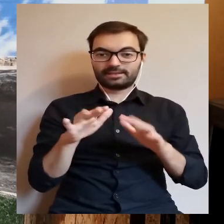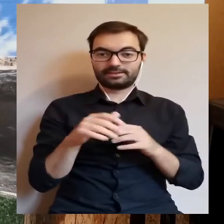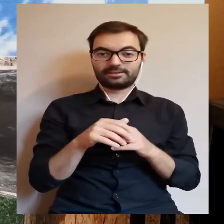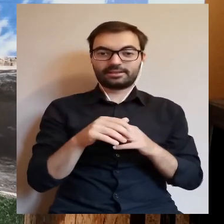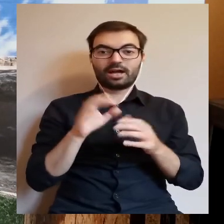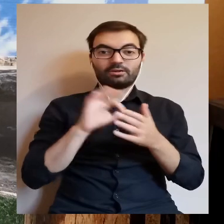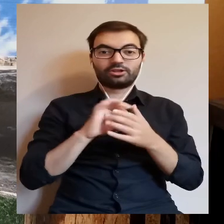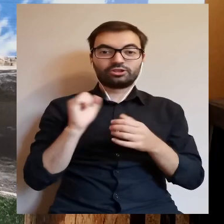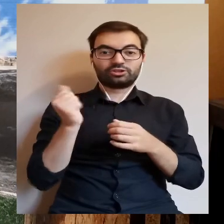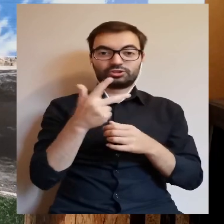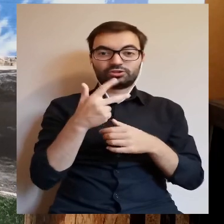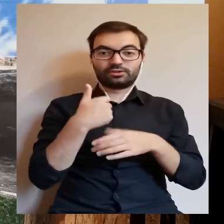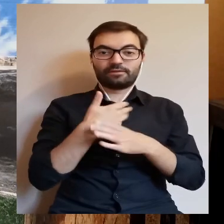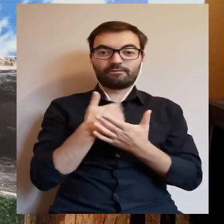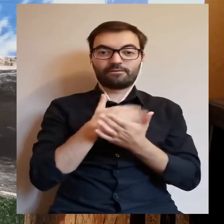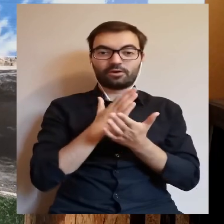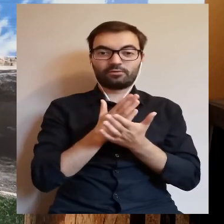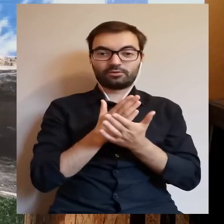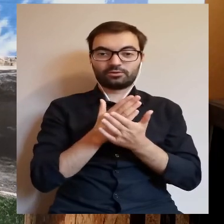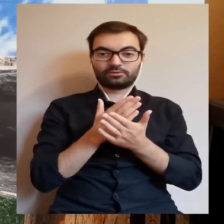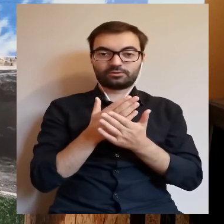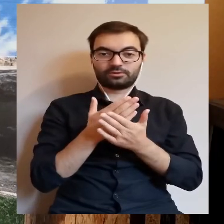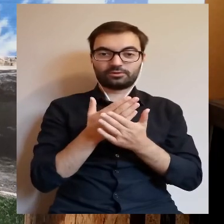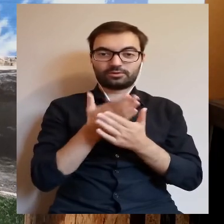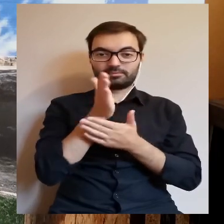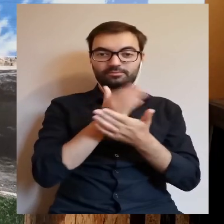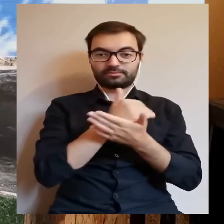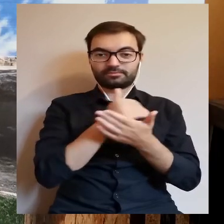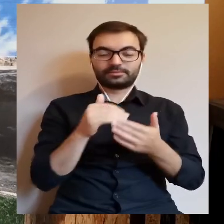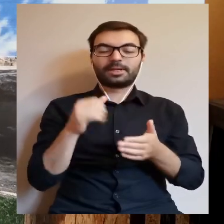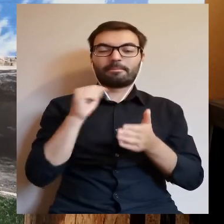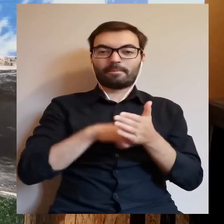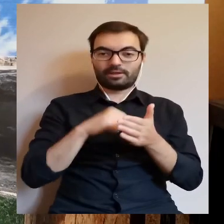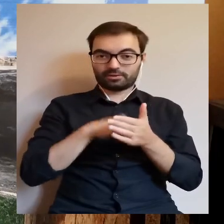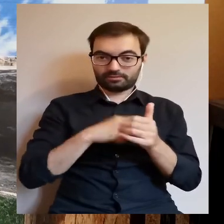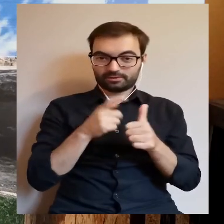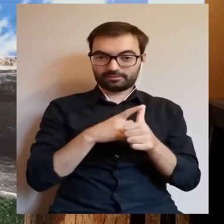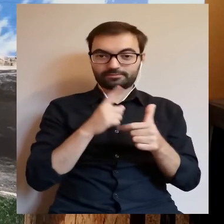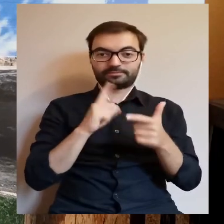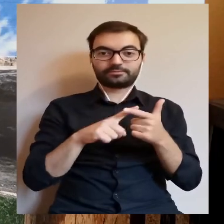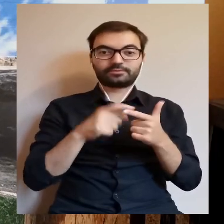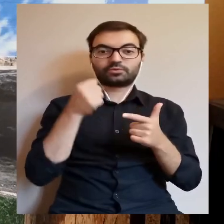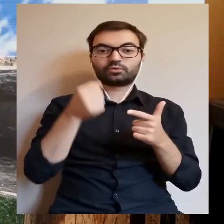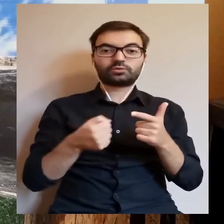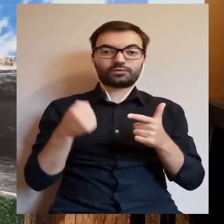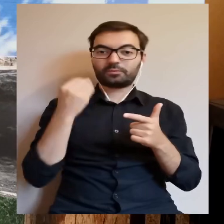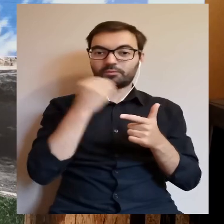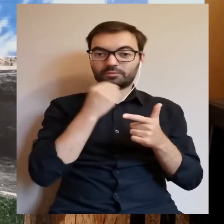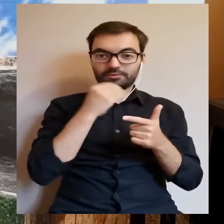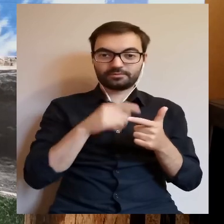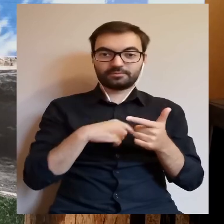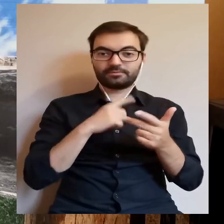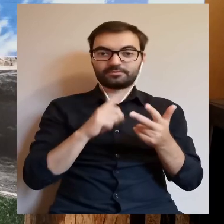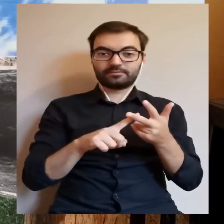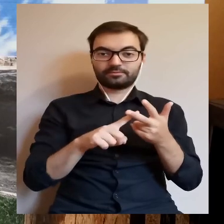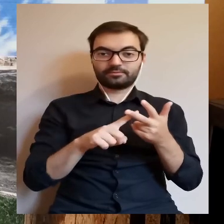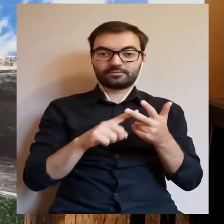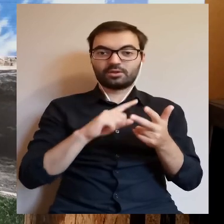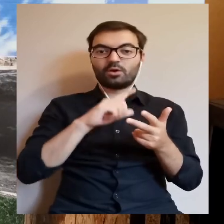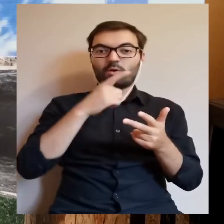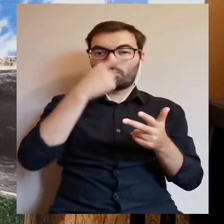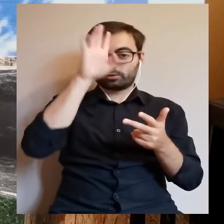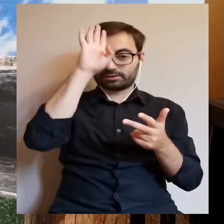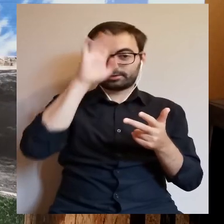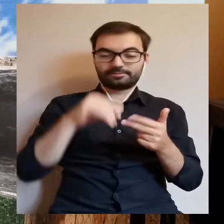zbiegają się w ogóle granice trzech województw, bo po pierwsze mazowieckiego rzecz jasna, ale także kujawsko-pomorskiego i